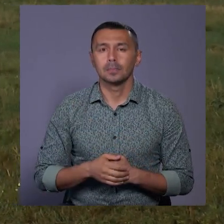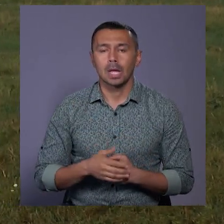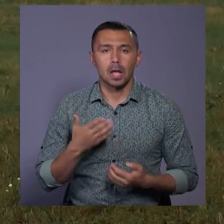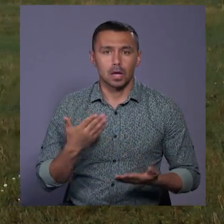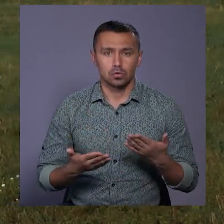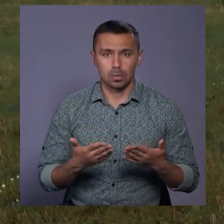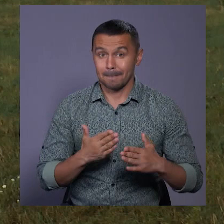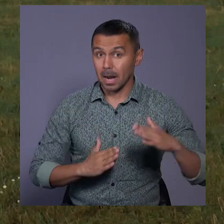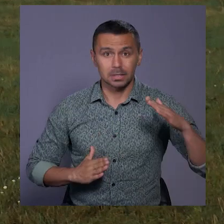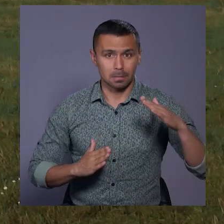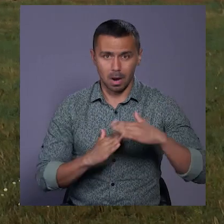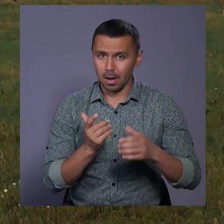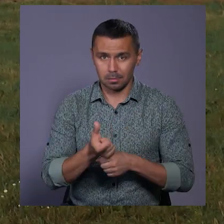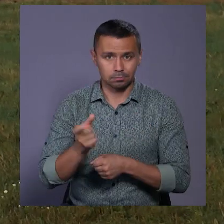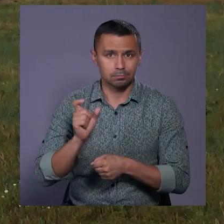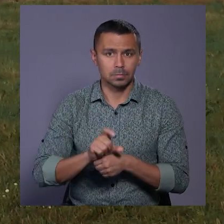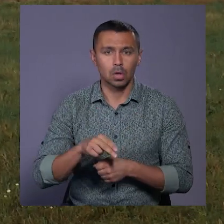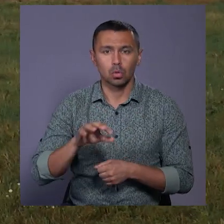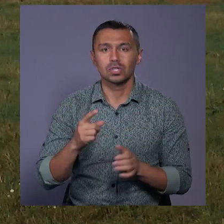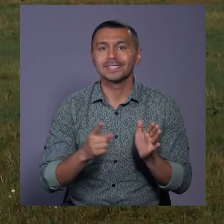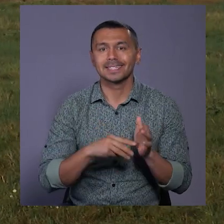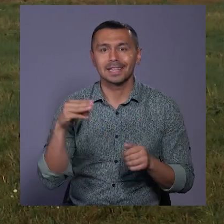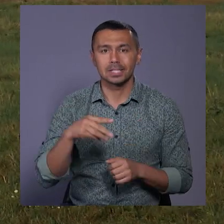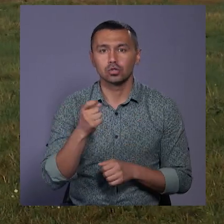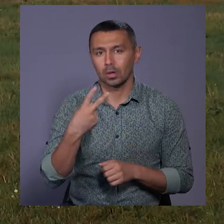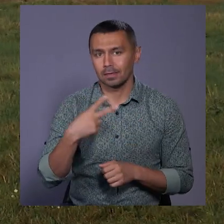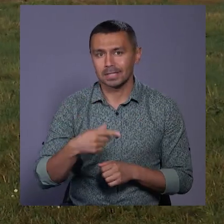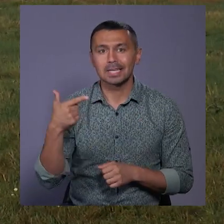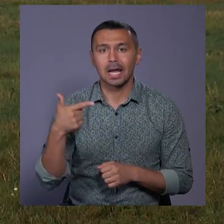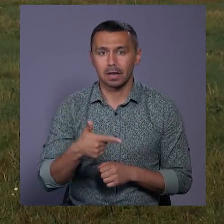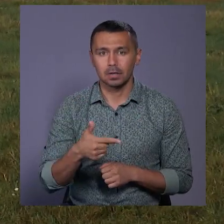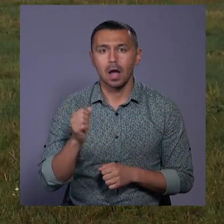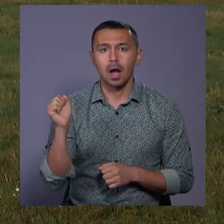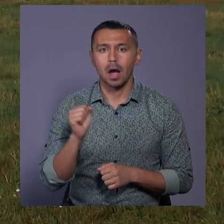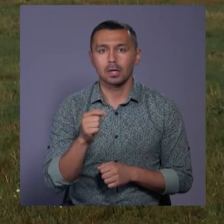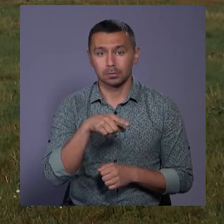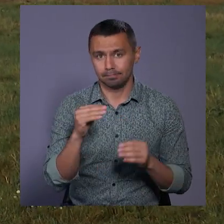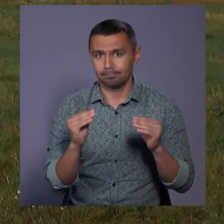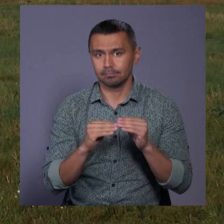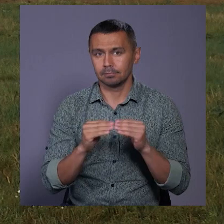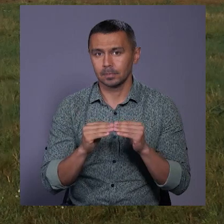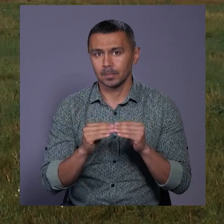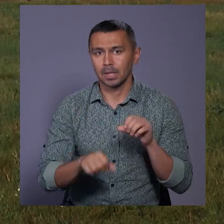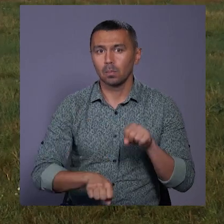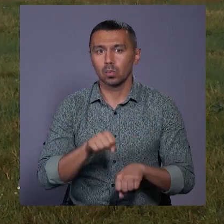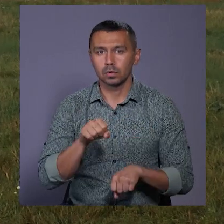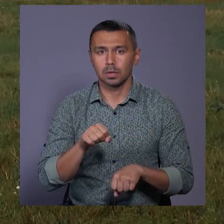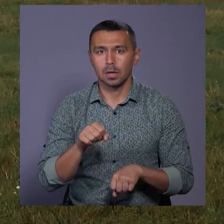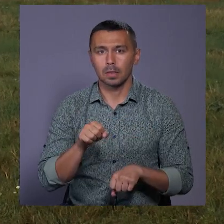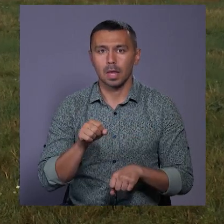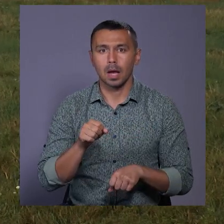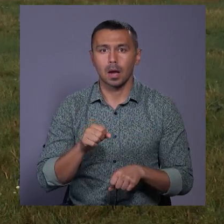Якщо ж максимальна сума штрафу, то 6120 гривень. А за те саме порушення на